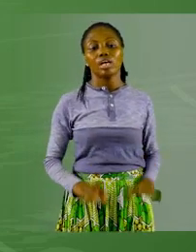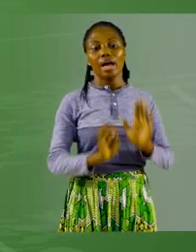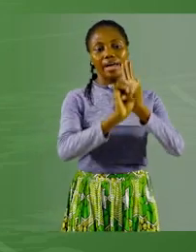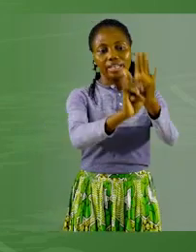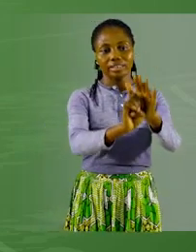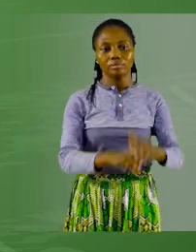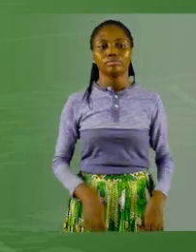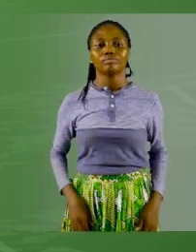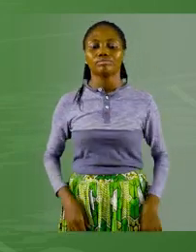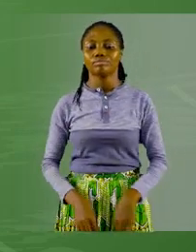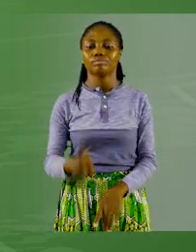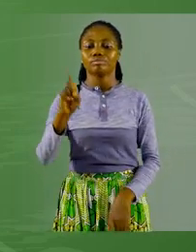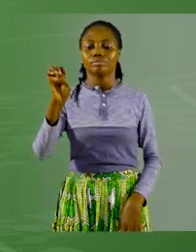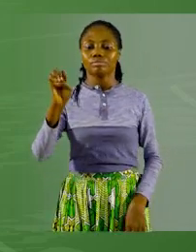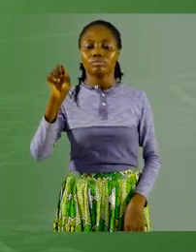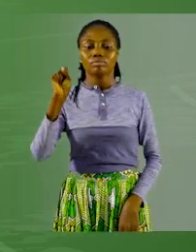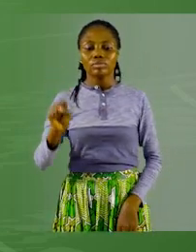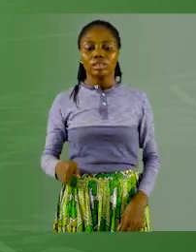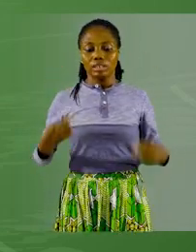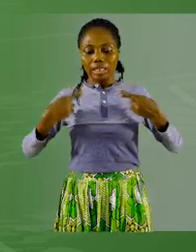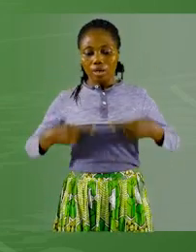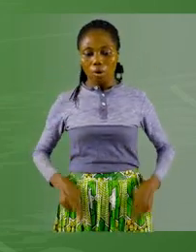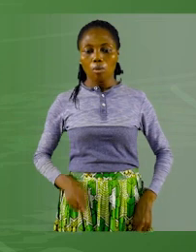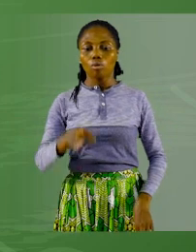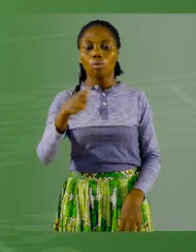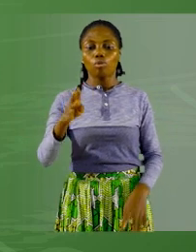Exemple, des robes bleues vifes.